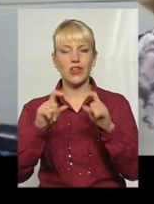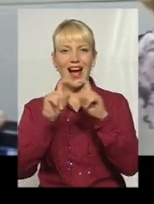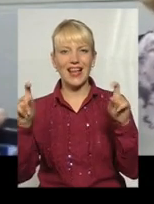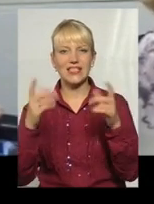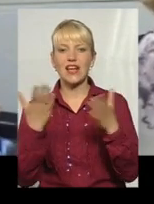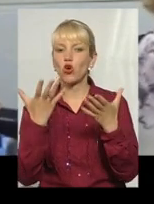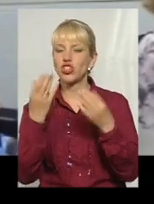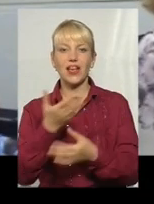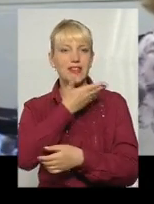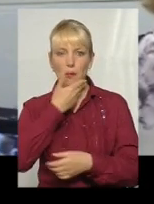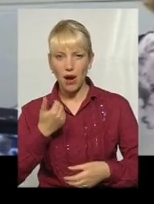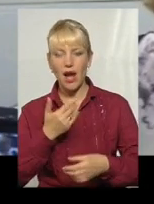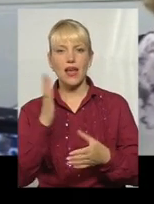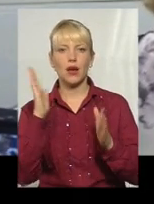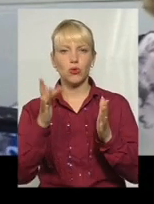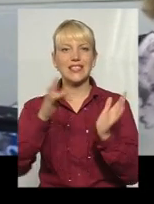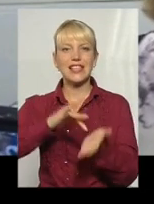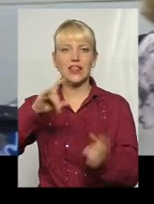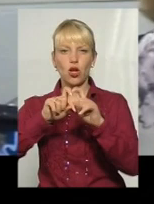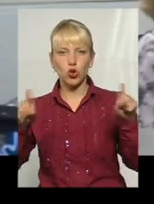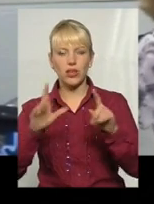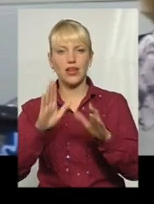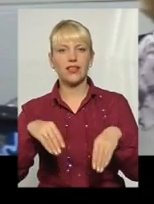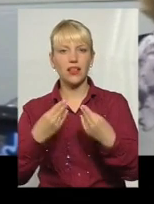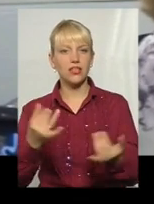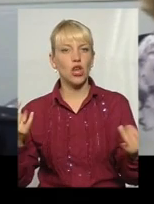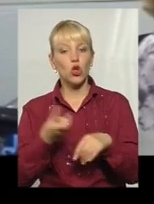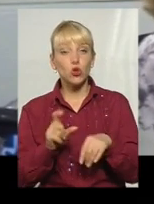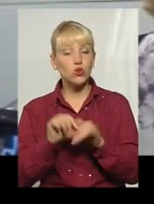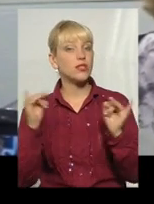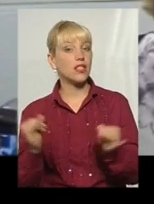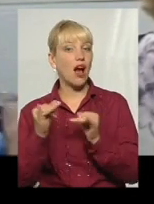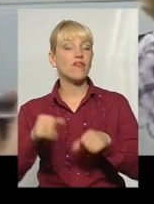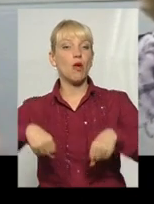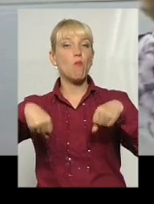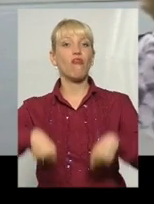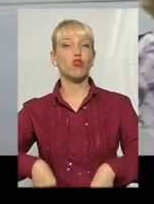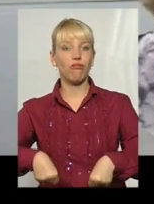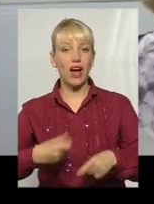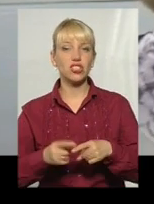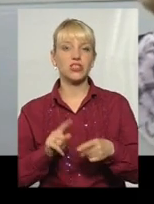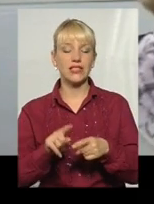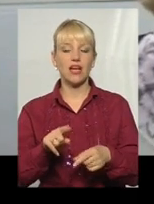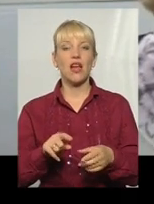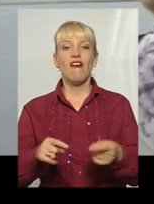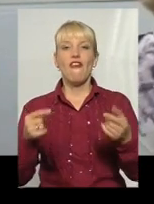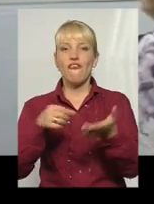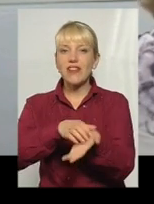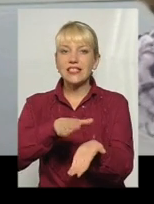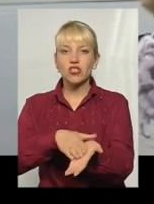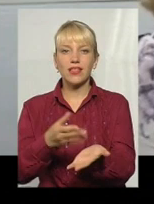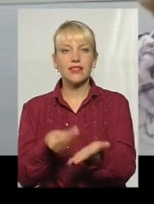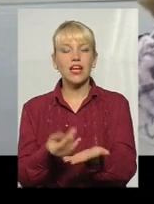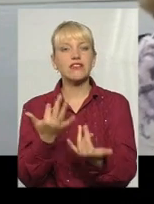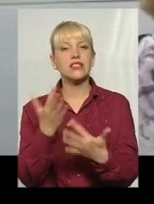якої ще нема, яка буде центральним органом, і які надані дуже цікаві повноваження. Повноваження визначати тарифи, тобто